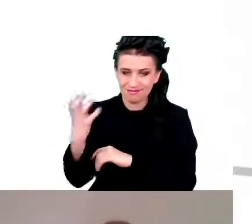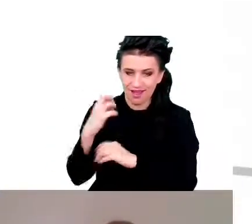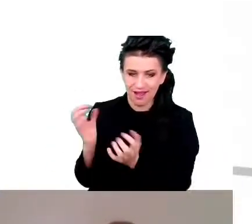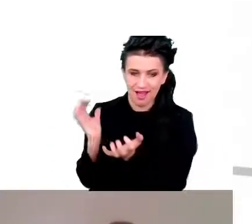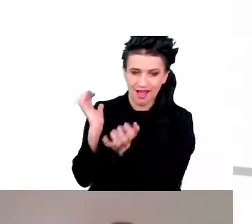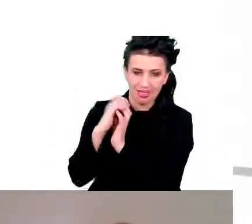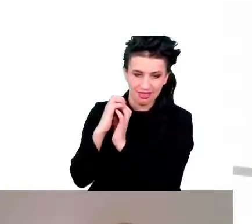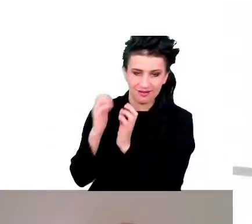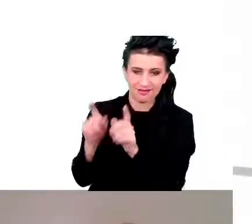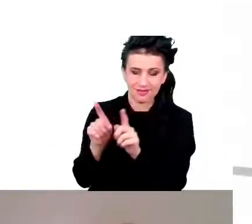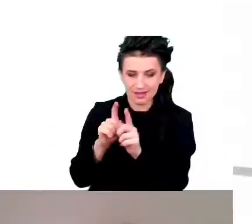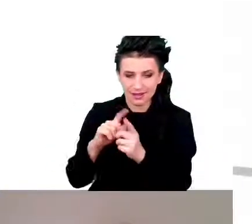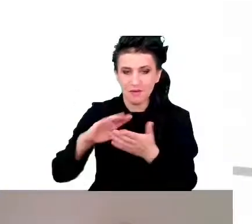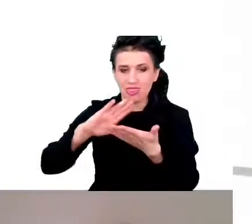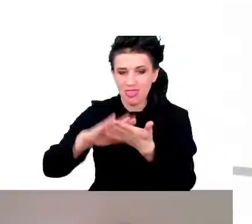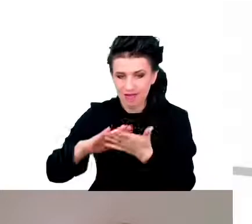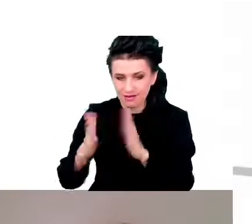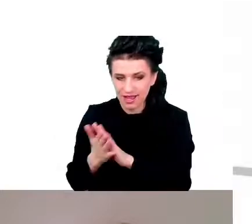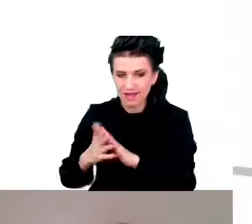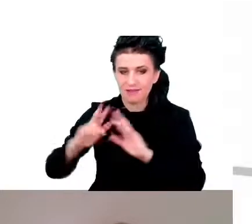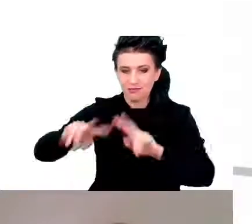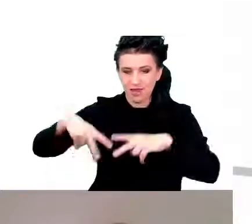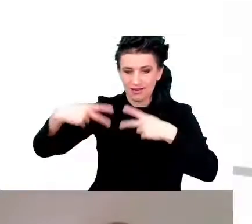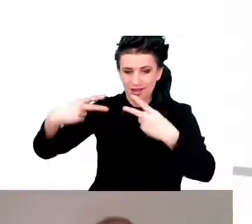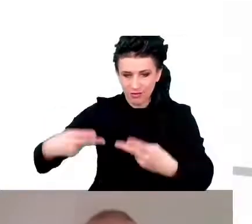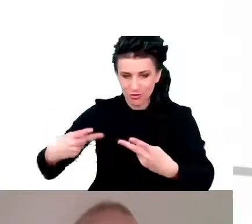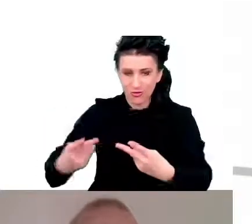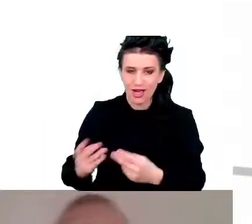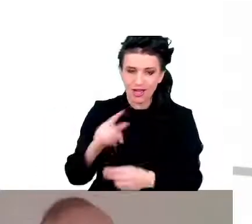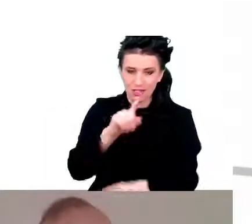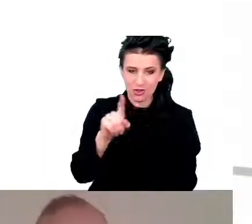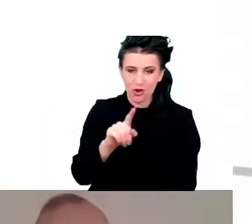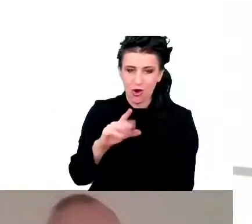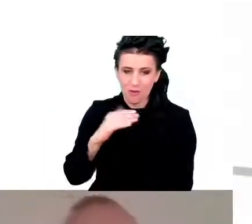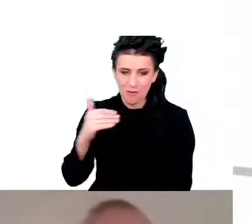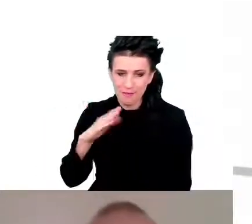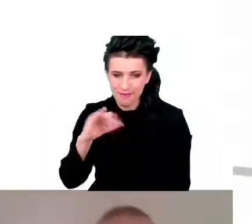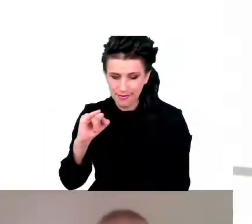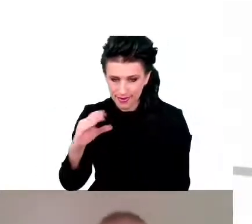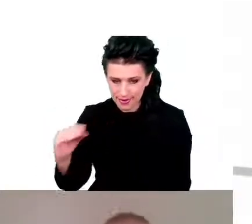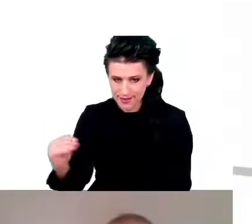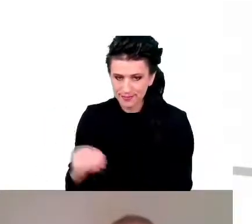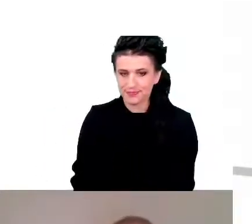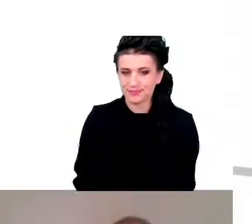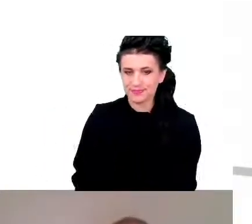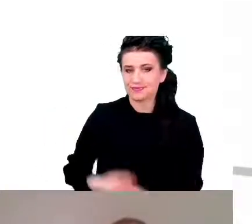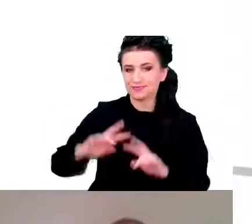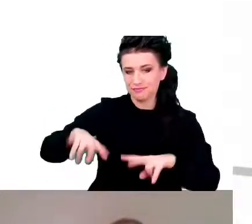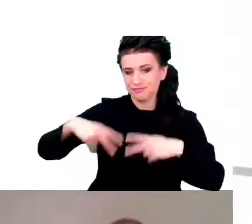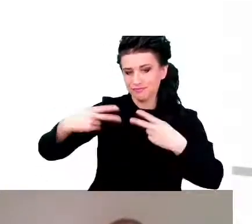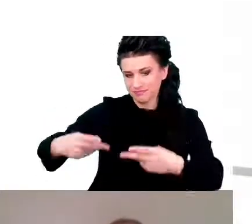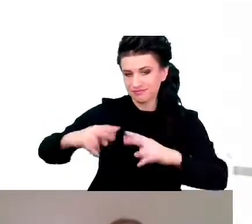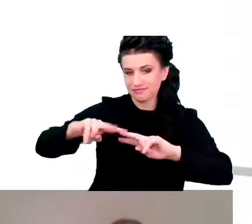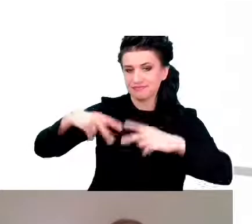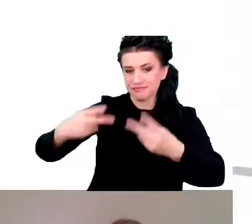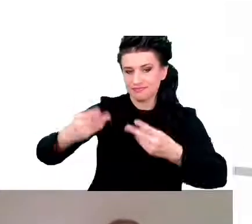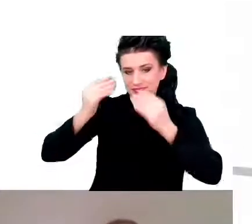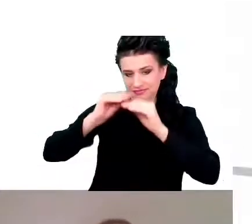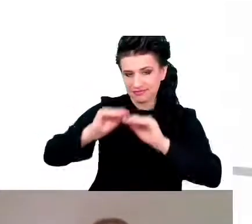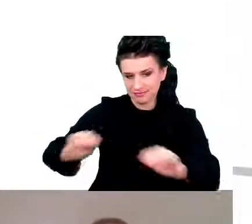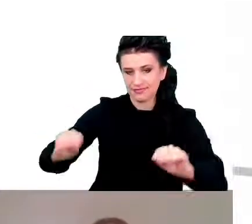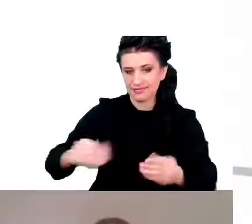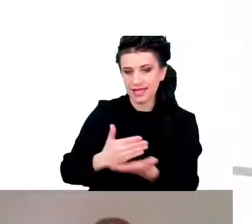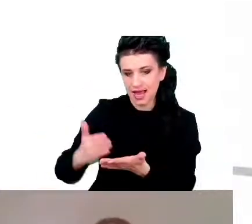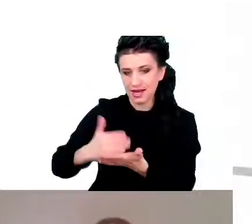też jakby może tą swoją senescentję przekazywać innym.